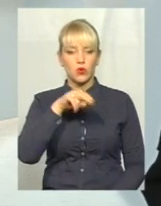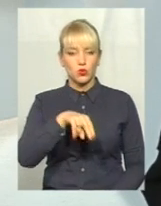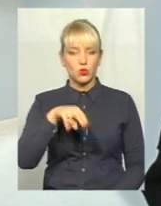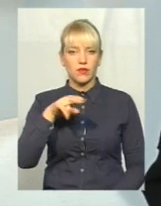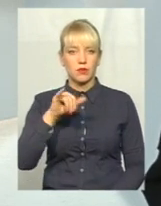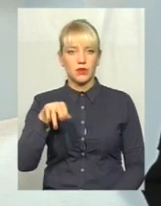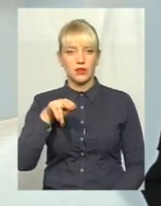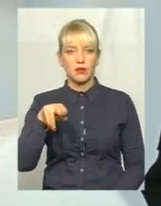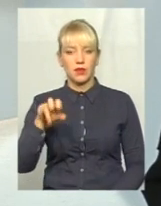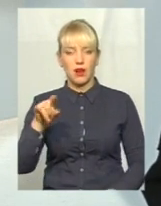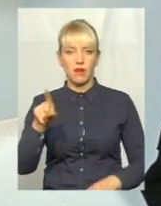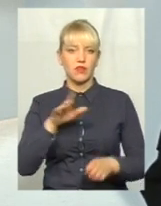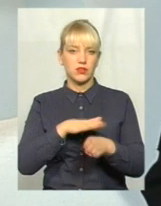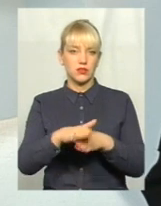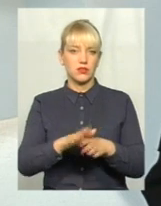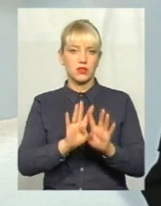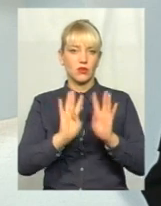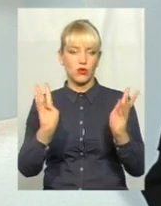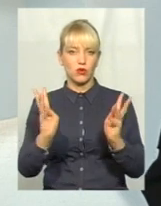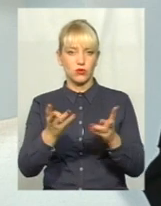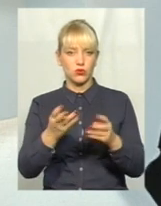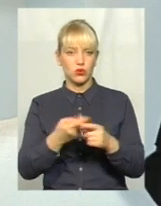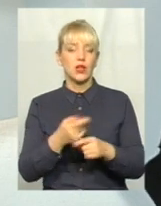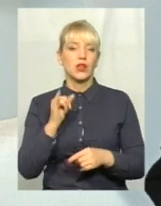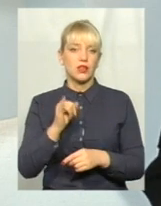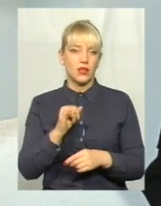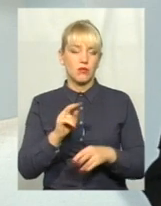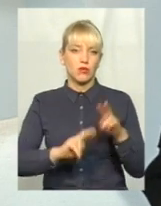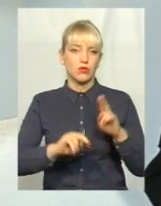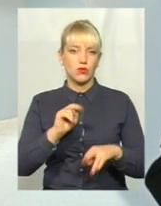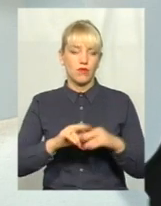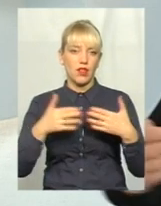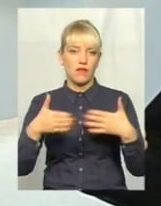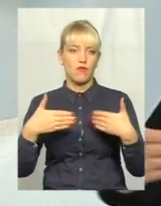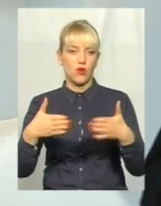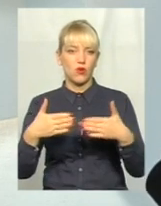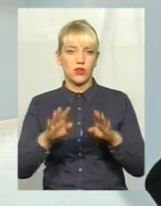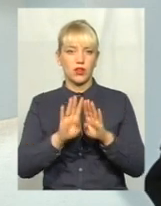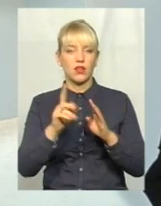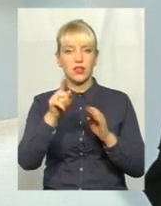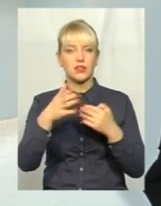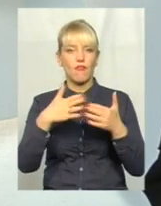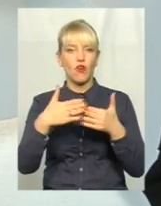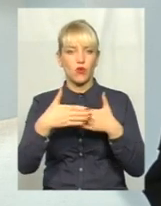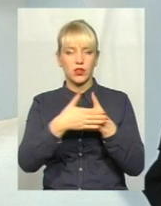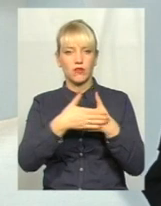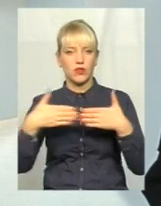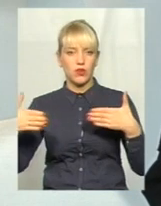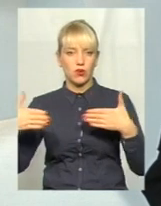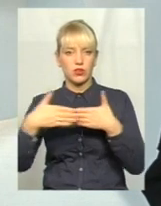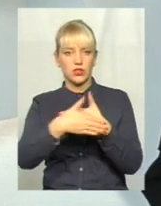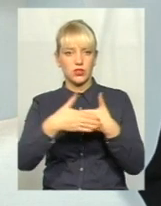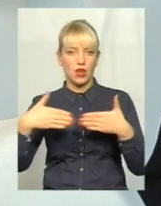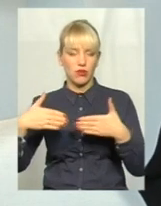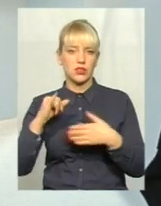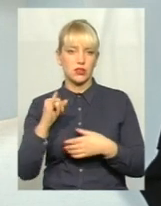дійснили огорожу, побудували ворота, які від'їжджають на роліках.